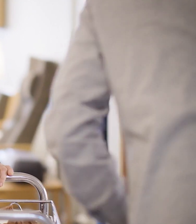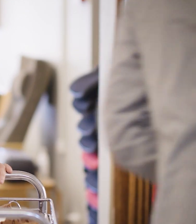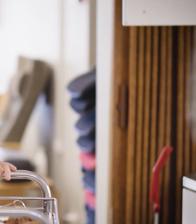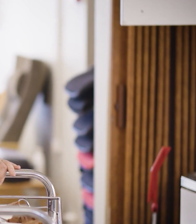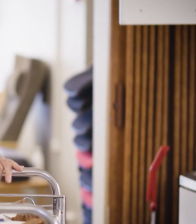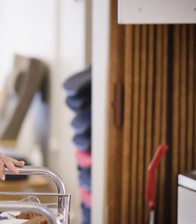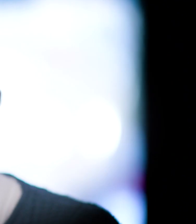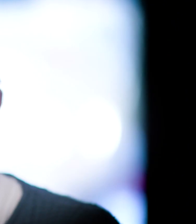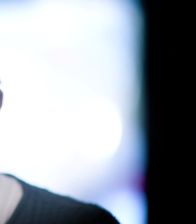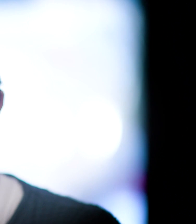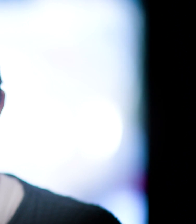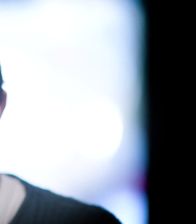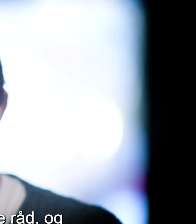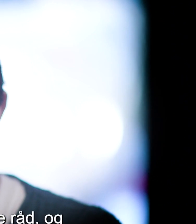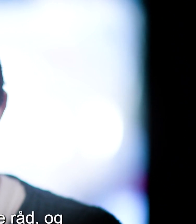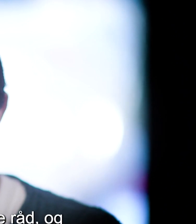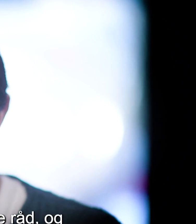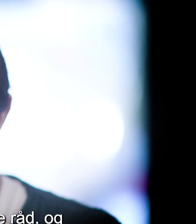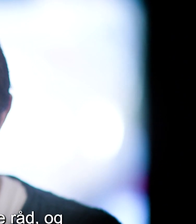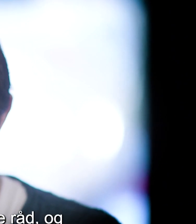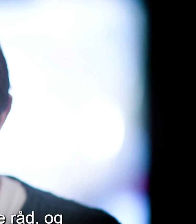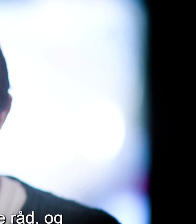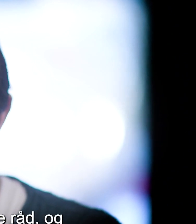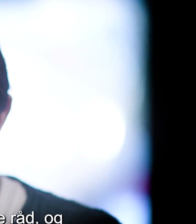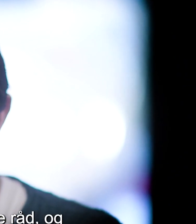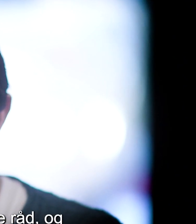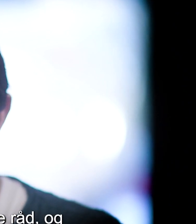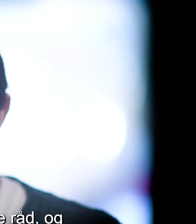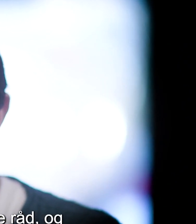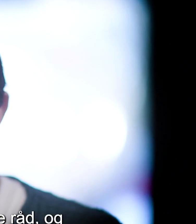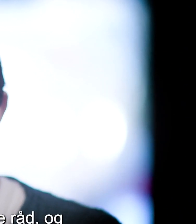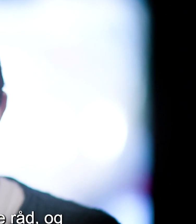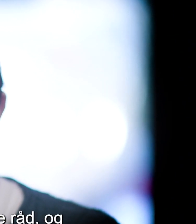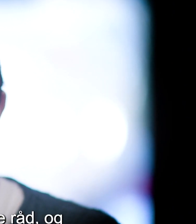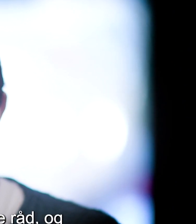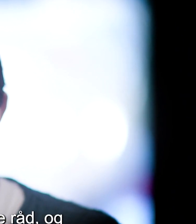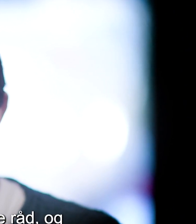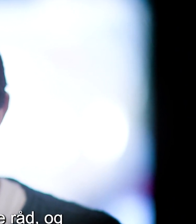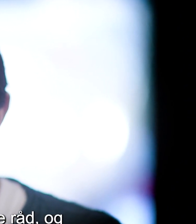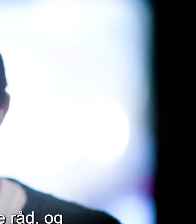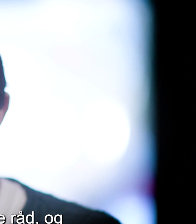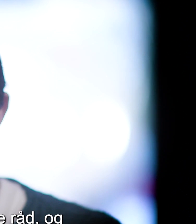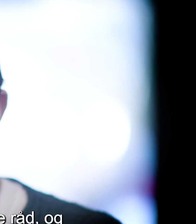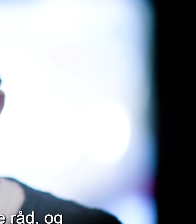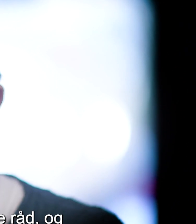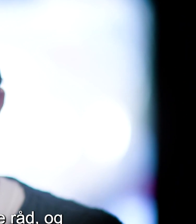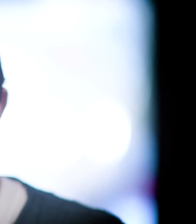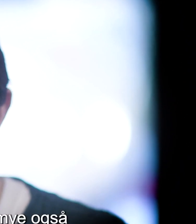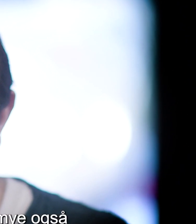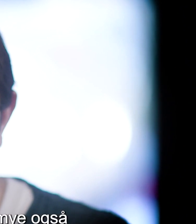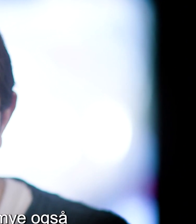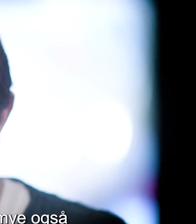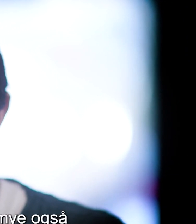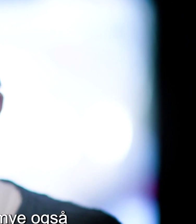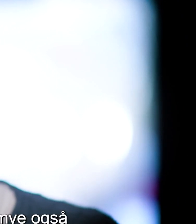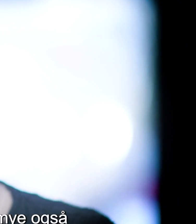motiverer meg hver eneste dag og gi meg masse gode råd. Og jeg lærer mye nytt om meg selv